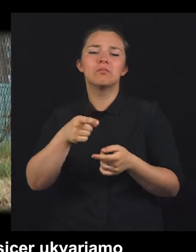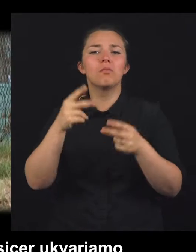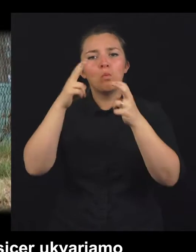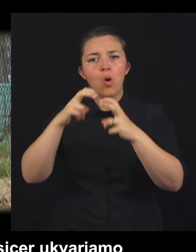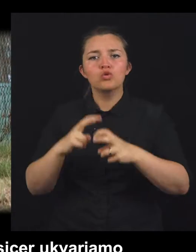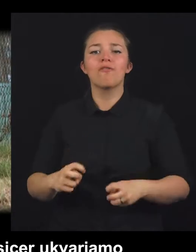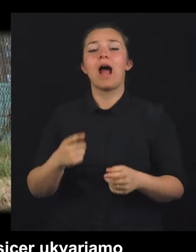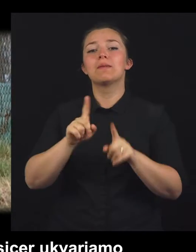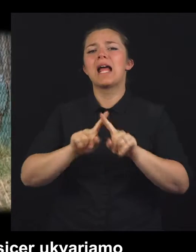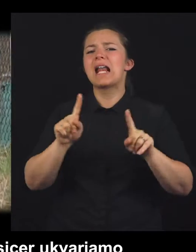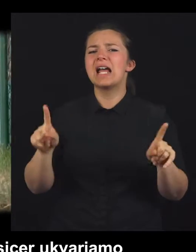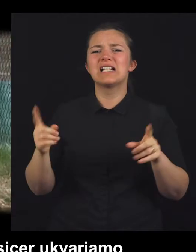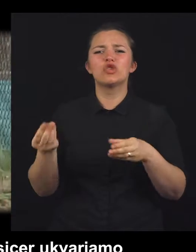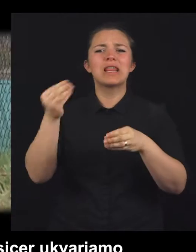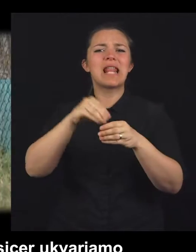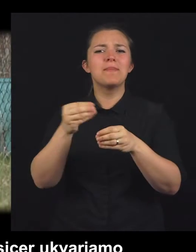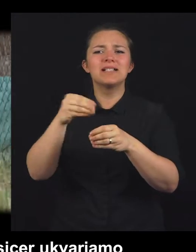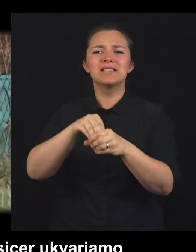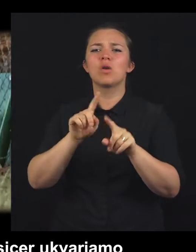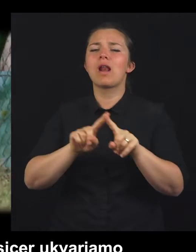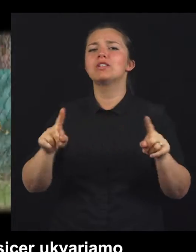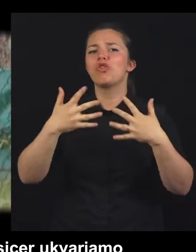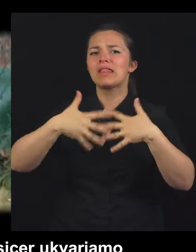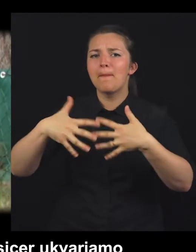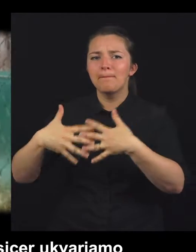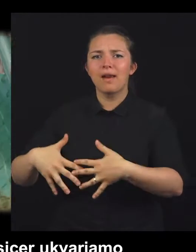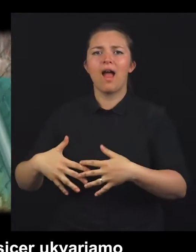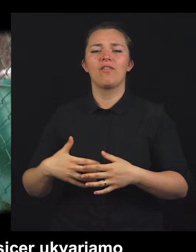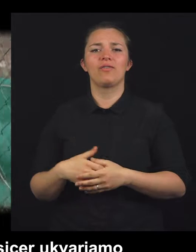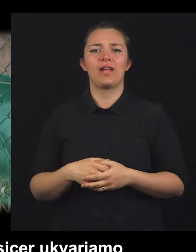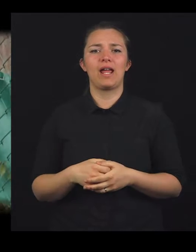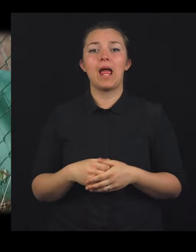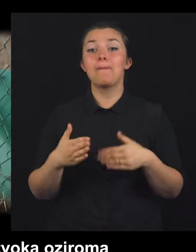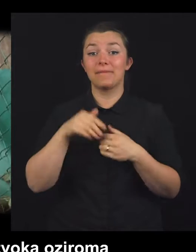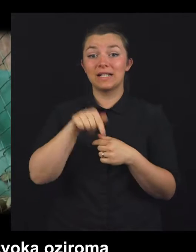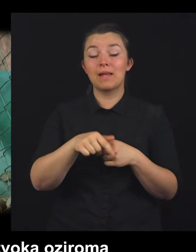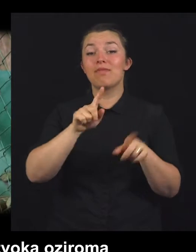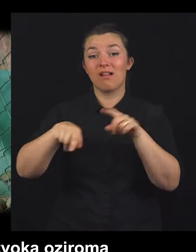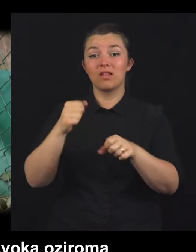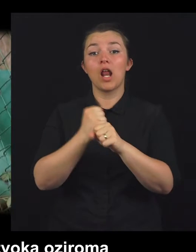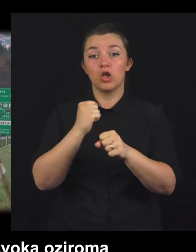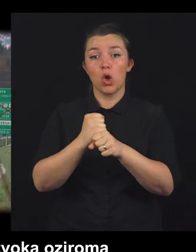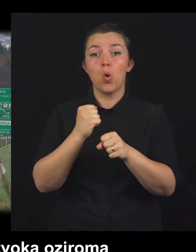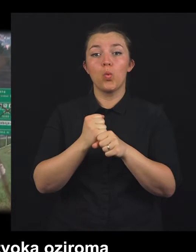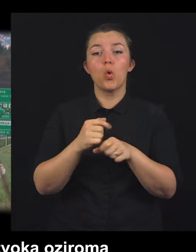okovarjamo zelo z proočevanjem različnih namestitev različnih naprav. Pri čem rene